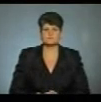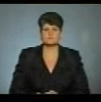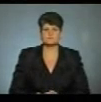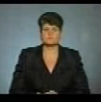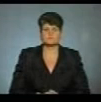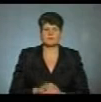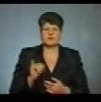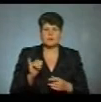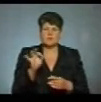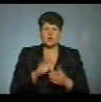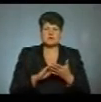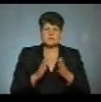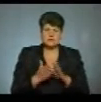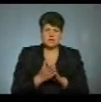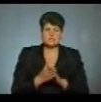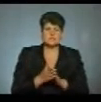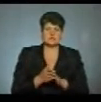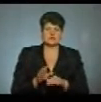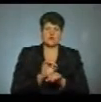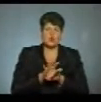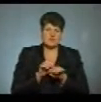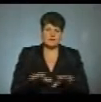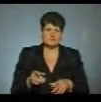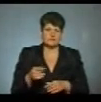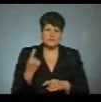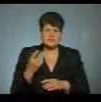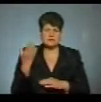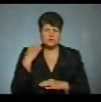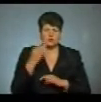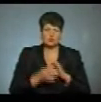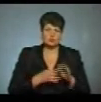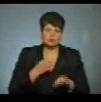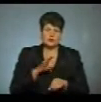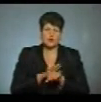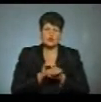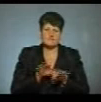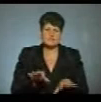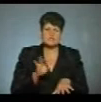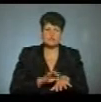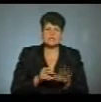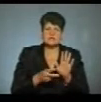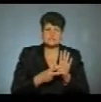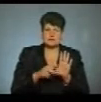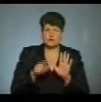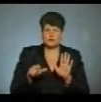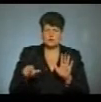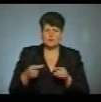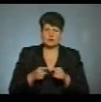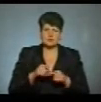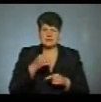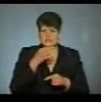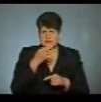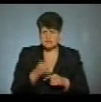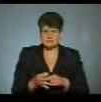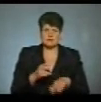І про ситуацію з коронавірусом на Тернопільщині. За минулу добу на коронавірус захворіли семеро людей. Про це повідомив